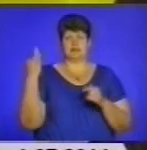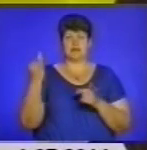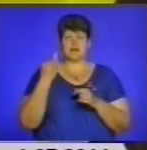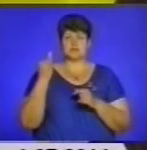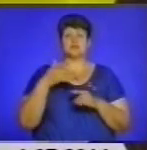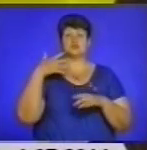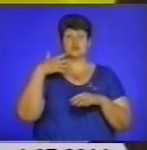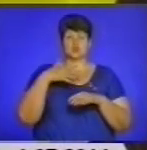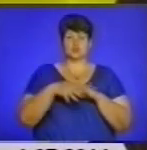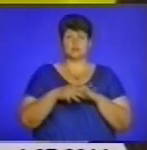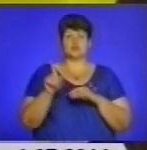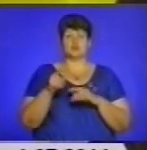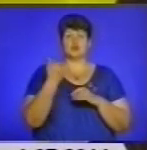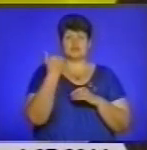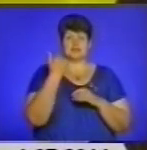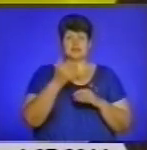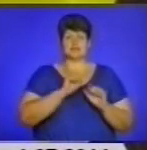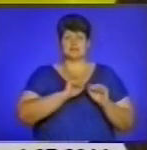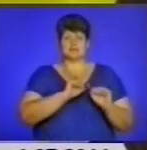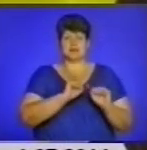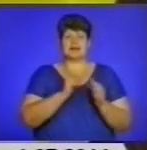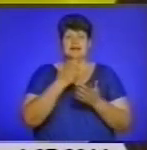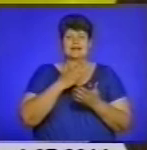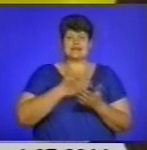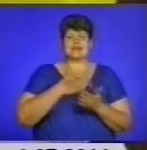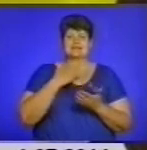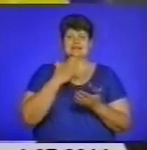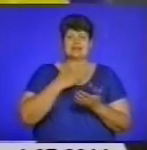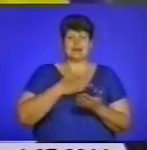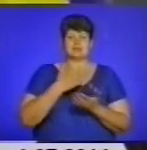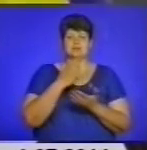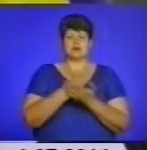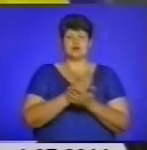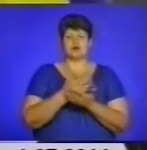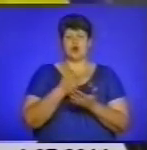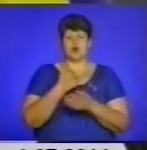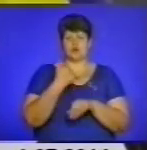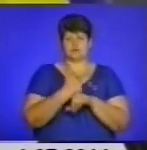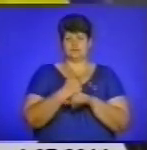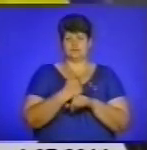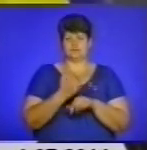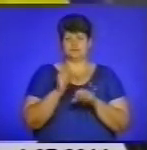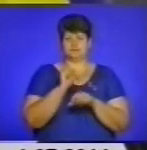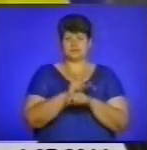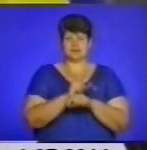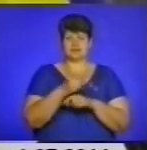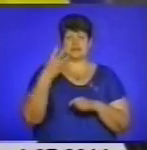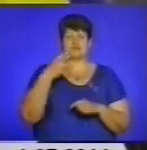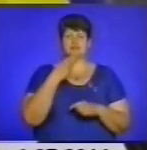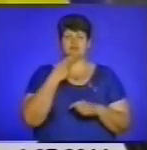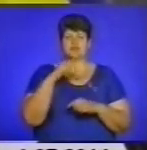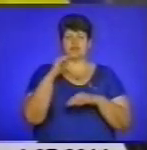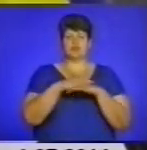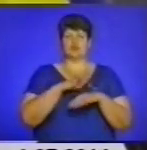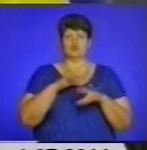вони зрозуміли, що їхня безпека є нашим головним пріоритетом. 30 червня увечері відбулося